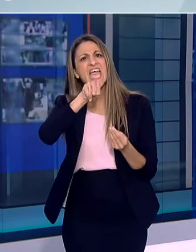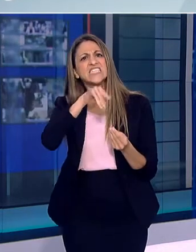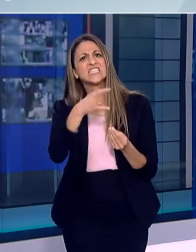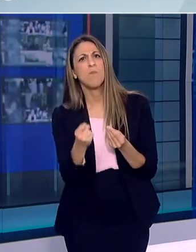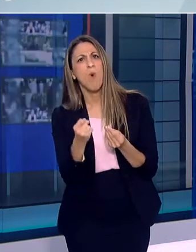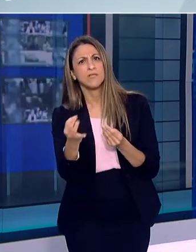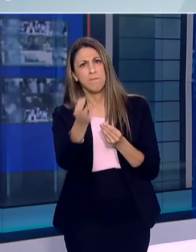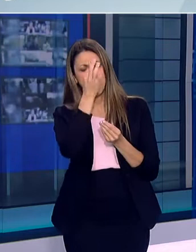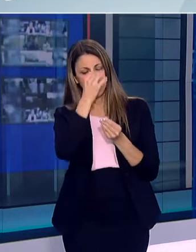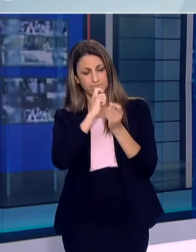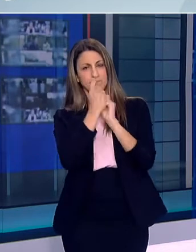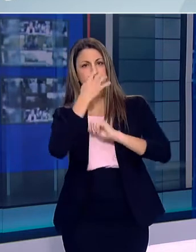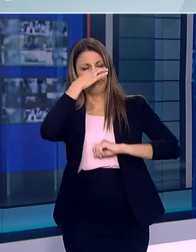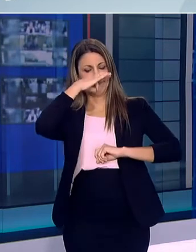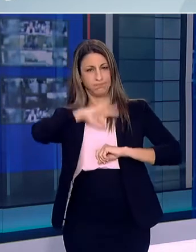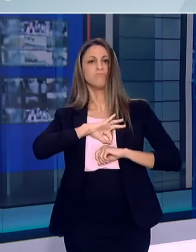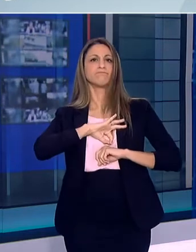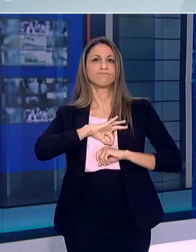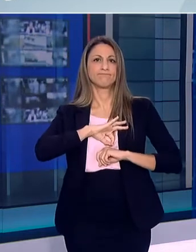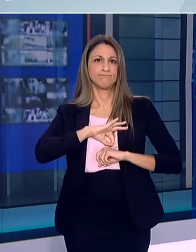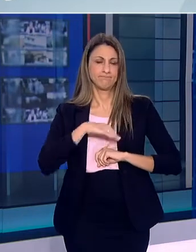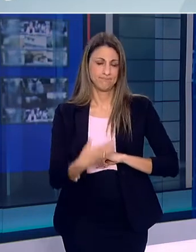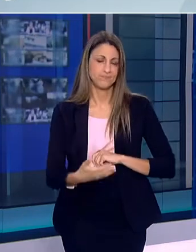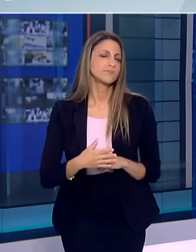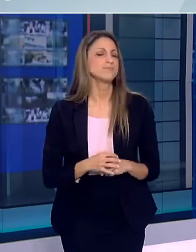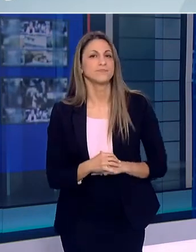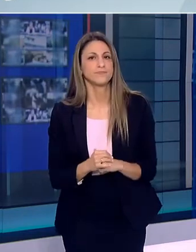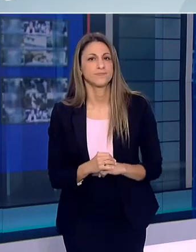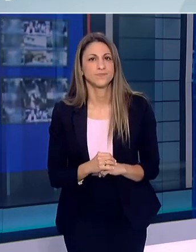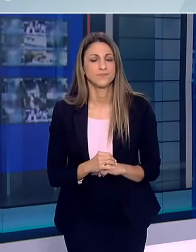πόρτα του οργανισμού για να μπει ο ιός στο σώμα μας.